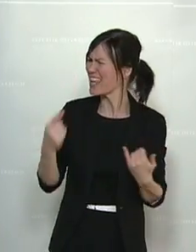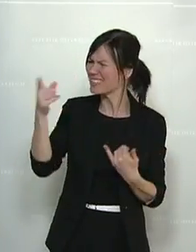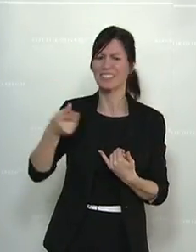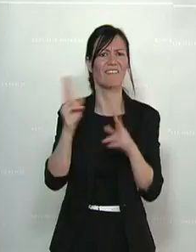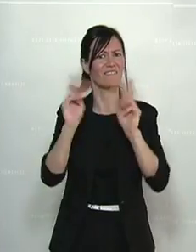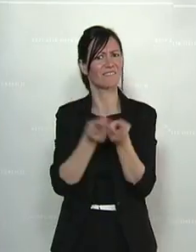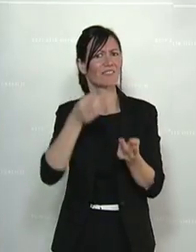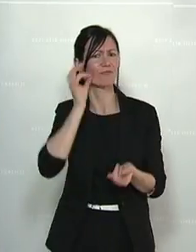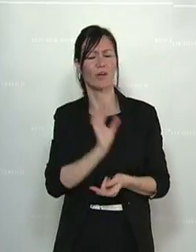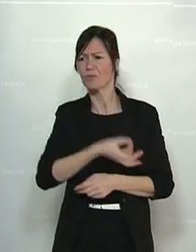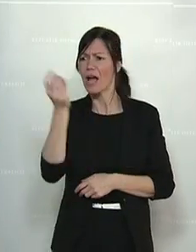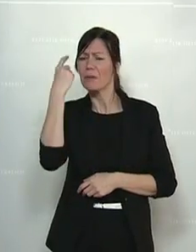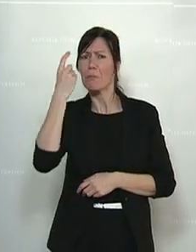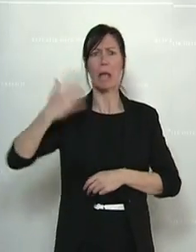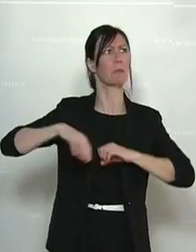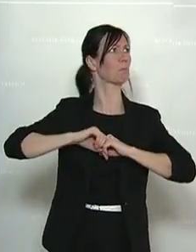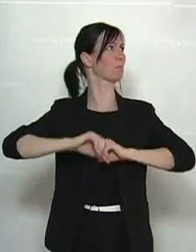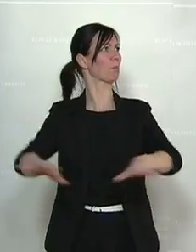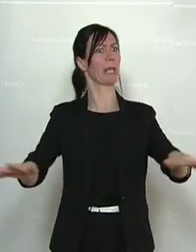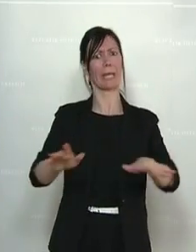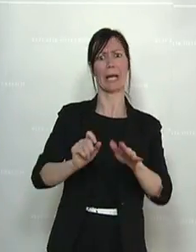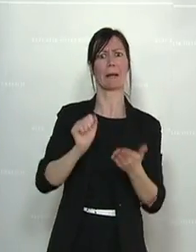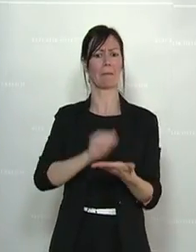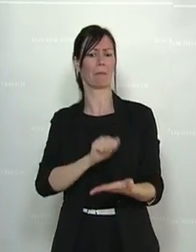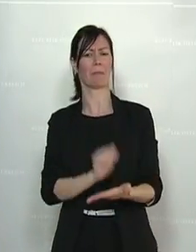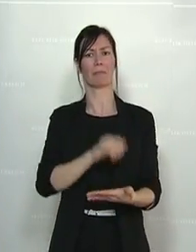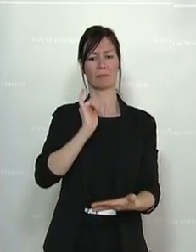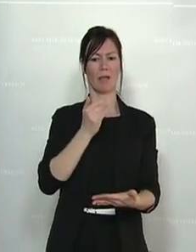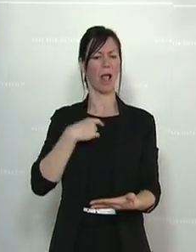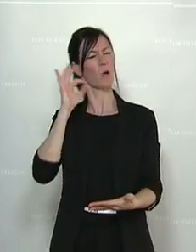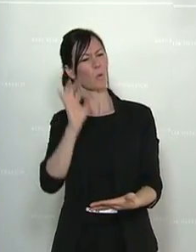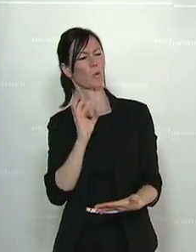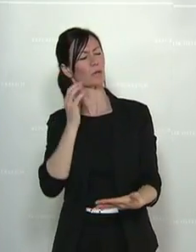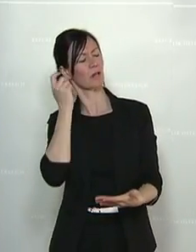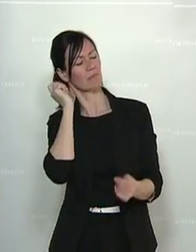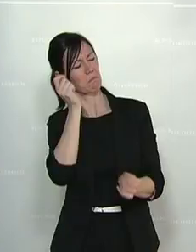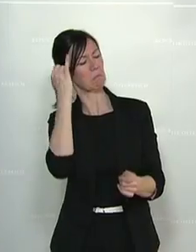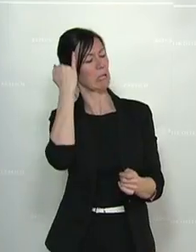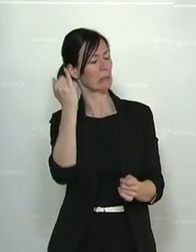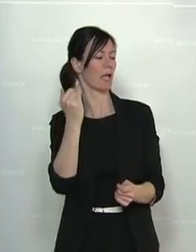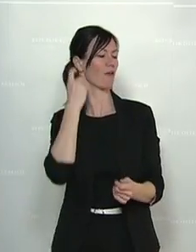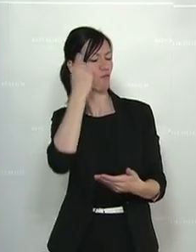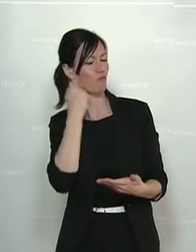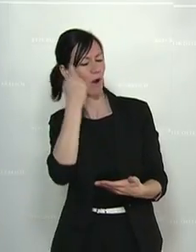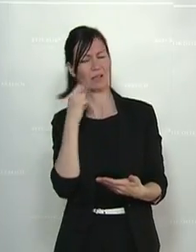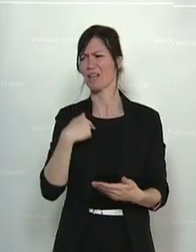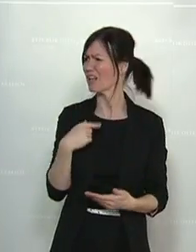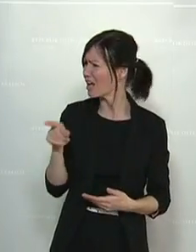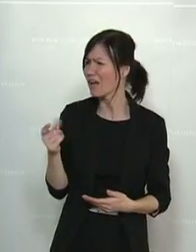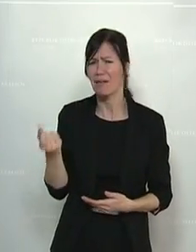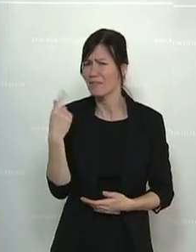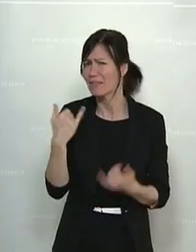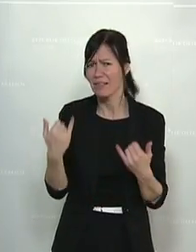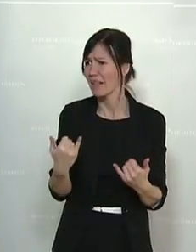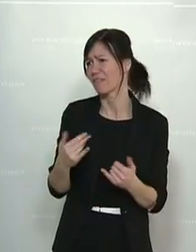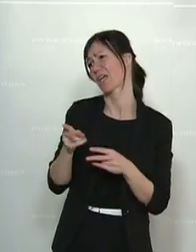auf. Laut der Gutgemeinte Ratschläge für finanzielle Vorsorge für die Frauen in dieser Krise eigentlich eine Verhöhnung. Denn